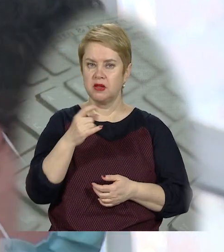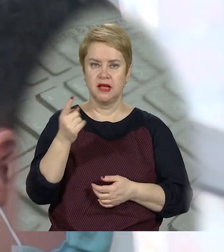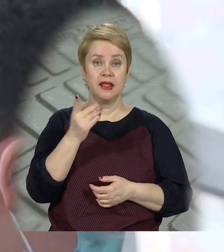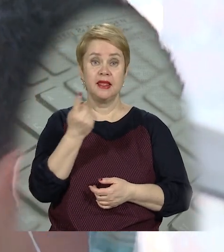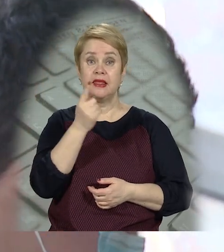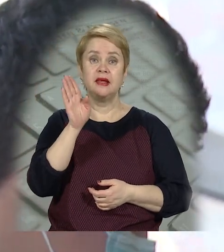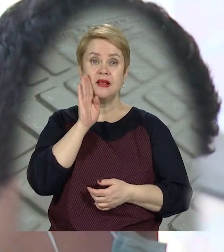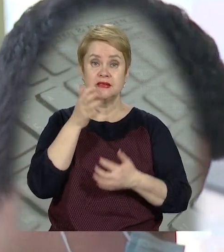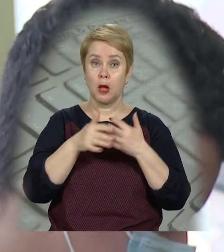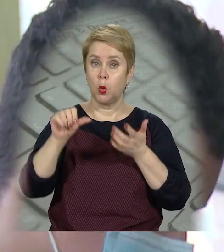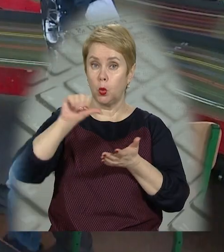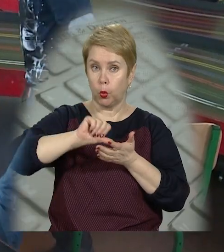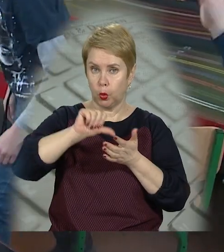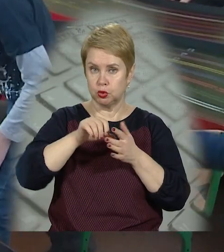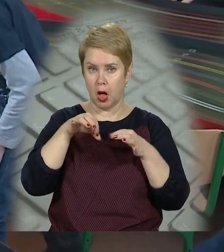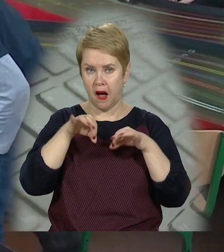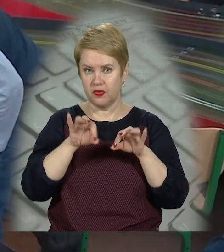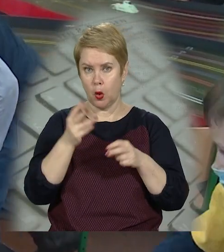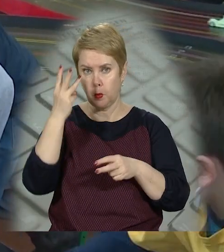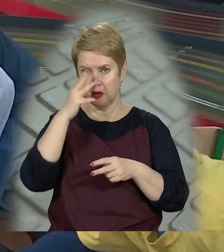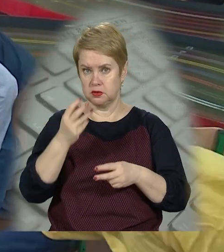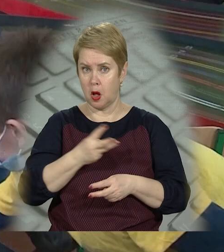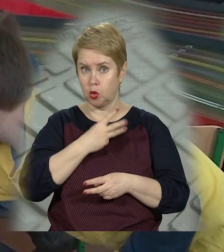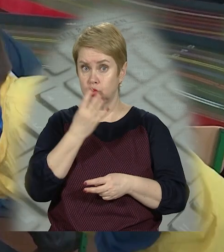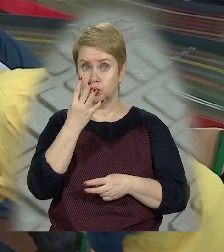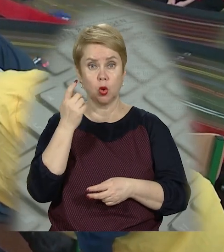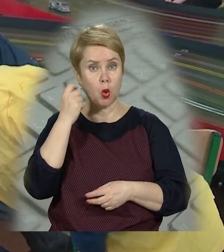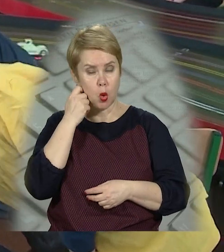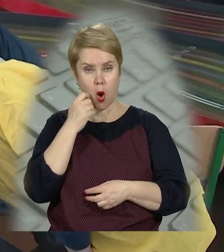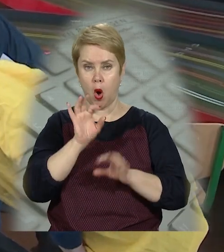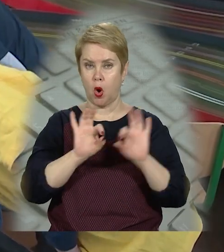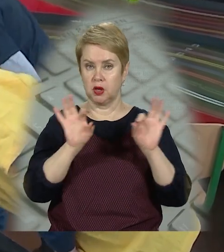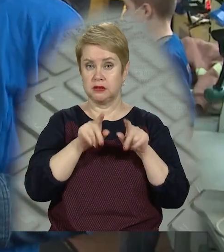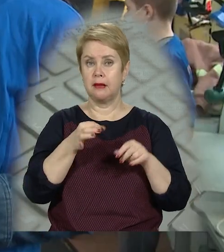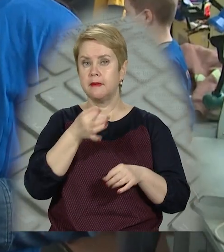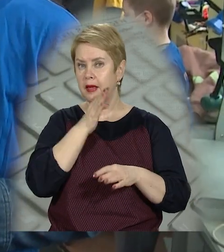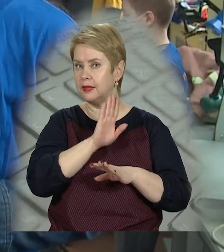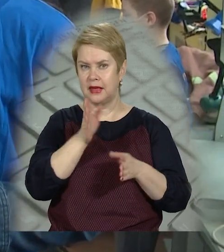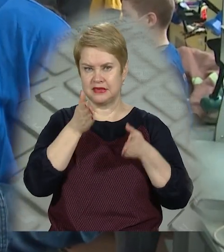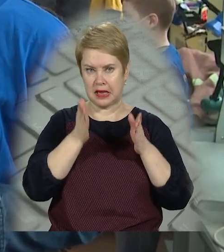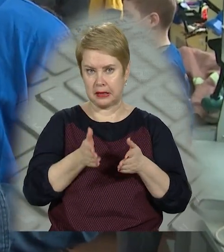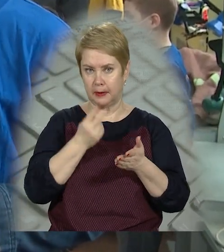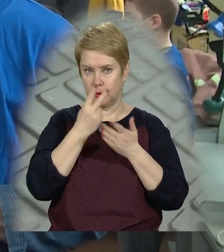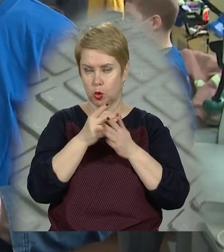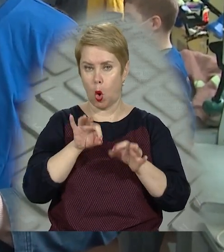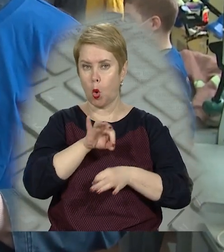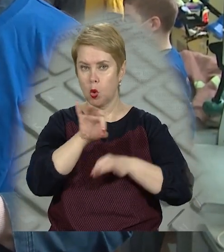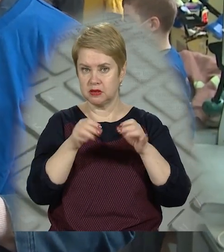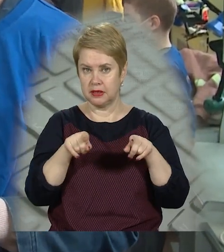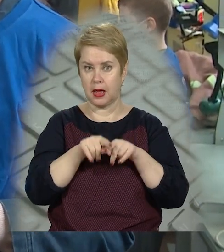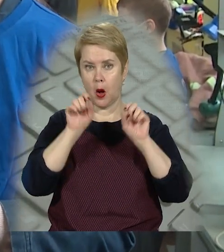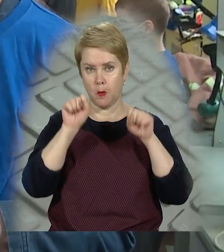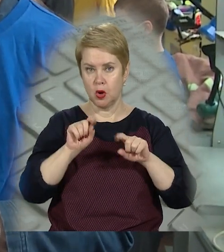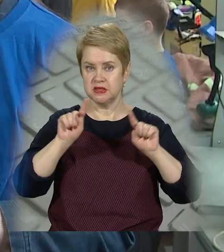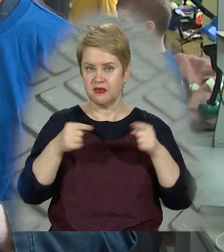єдина дівчинка серед учасників. Автомоделюванням захоплюється 4 роки. Розповідає, подобається нестандартний підхід до конструювання та